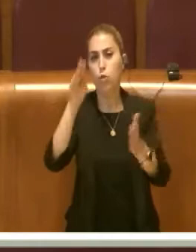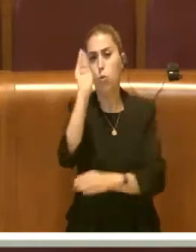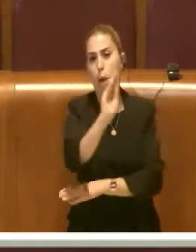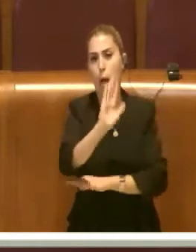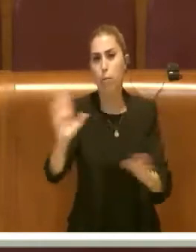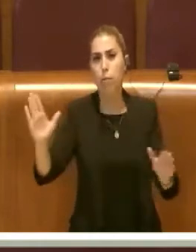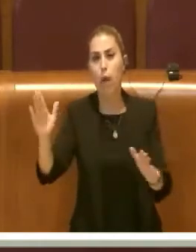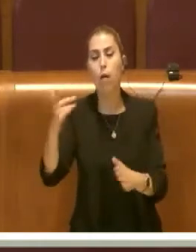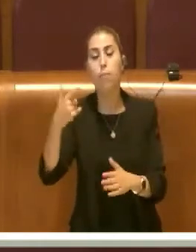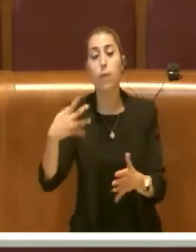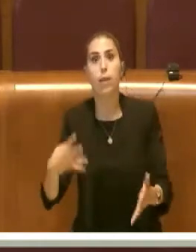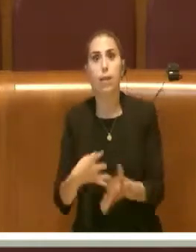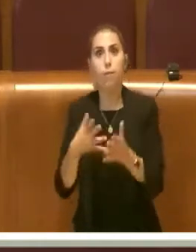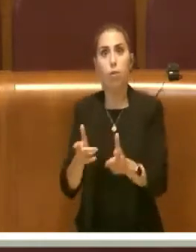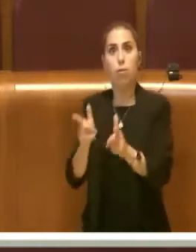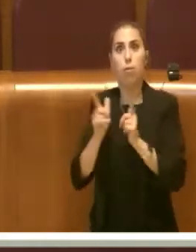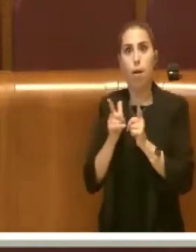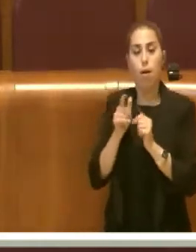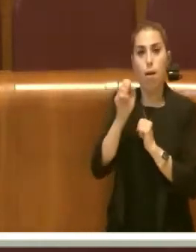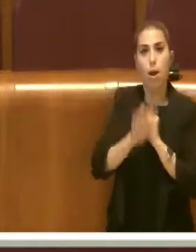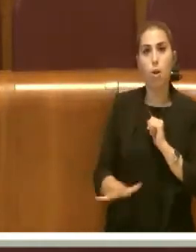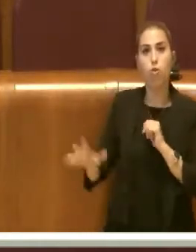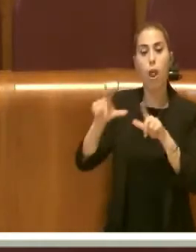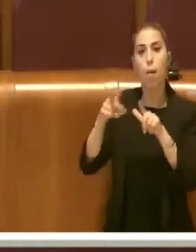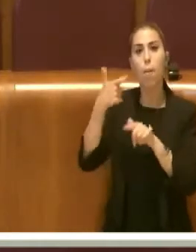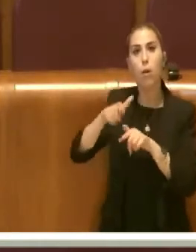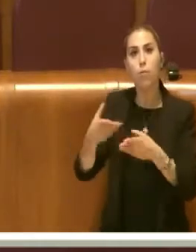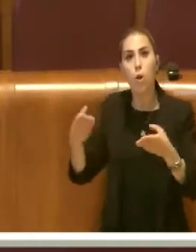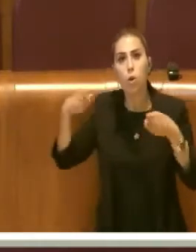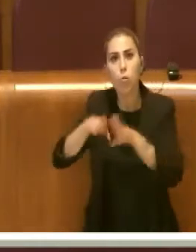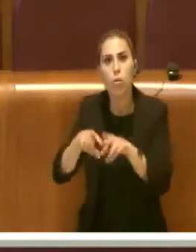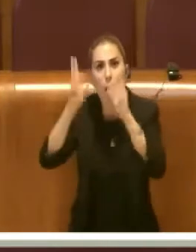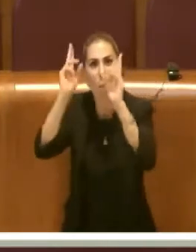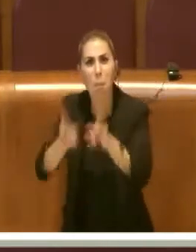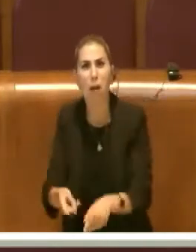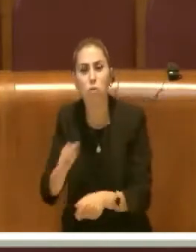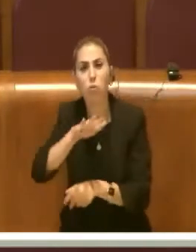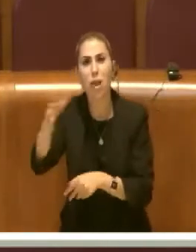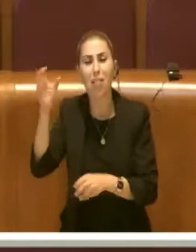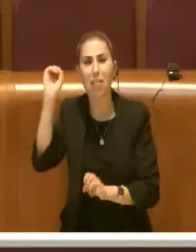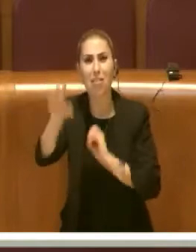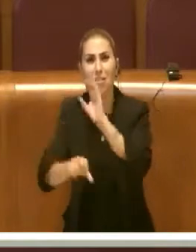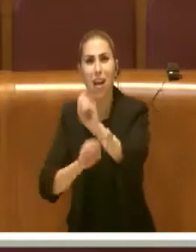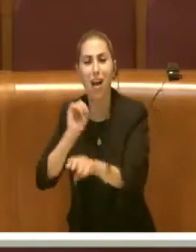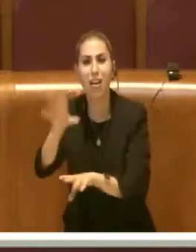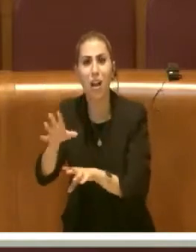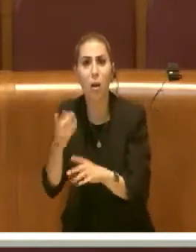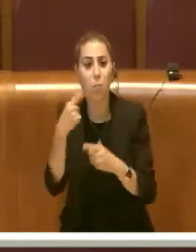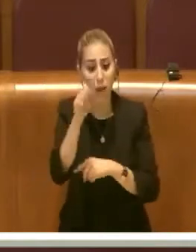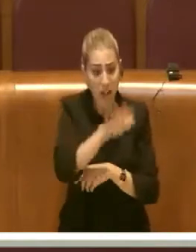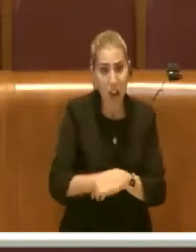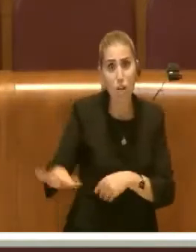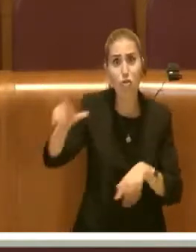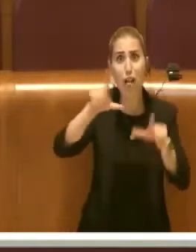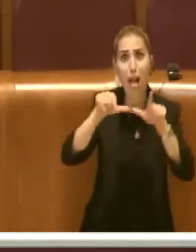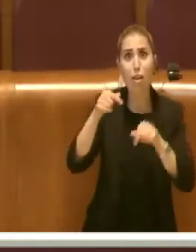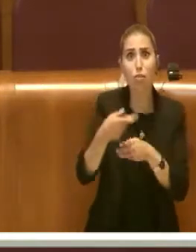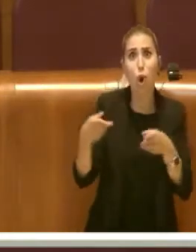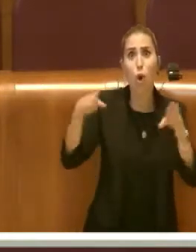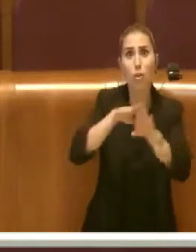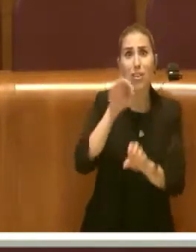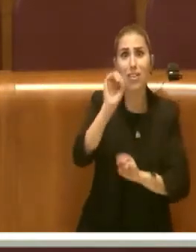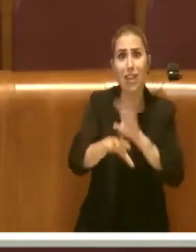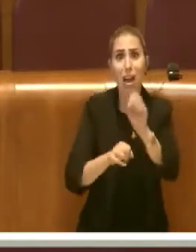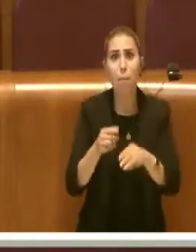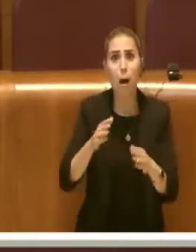perché è stata chiusa un'ulteriore discarica. In regione Lazio vengono chiuse le discariche, ma non si trovano alternative.